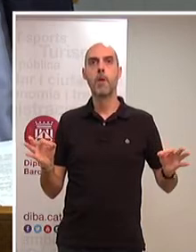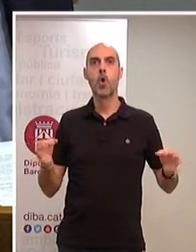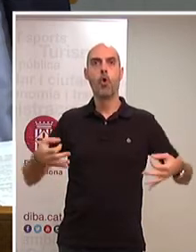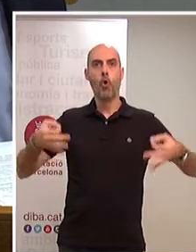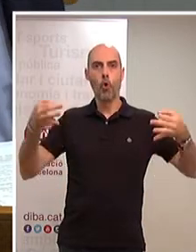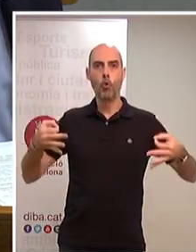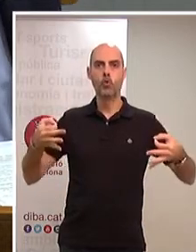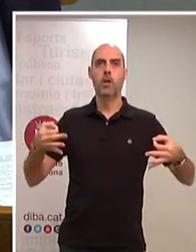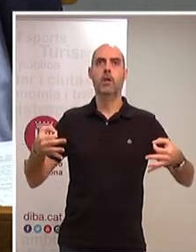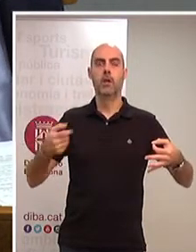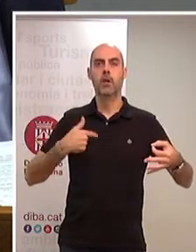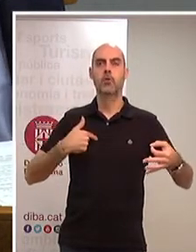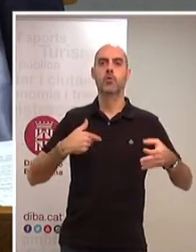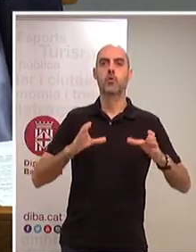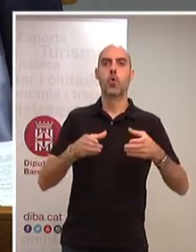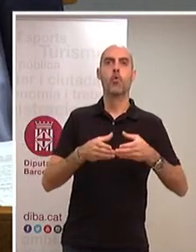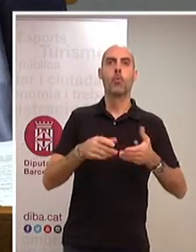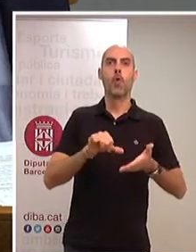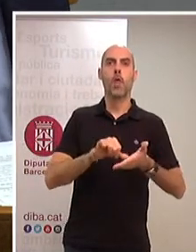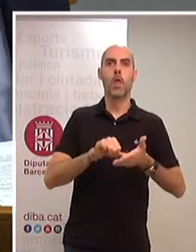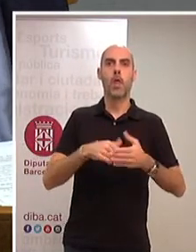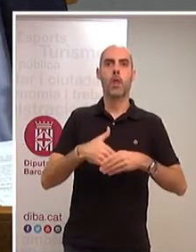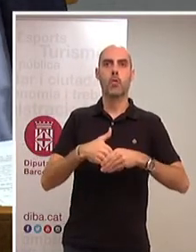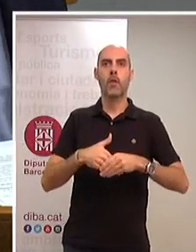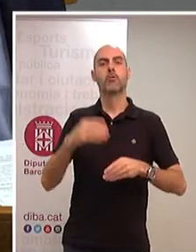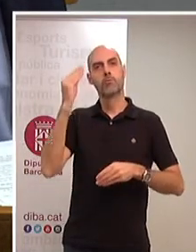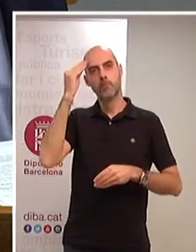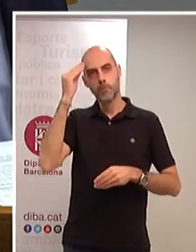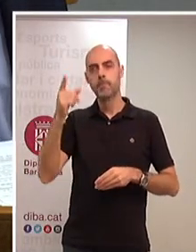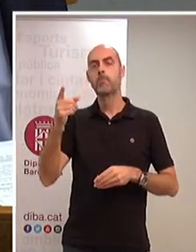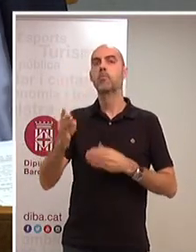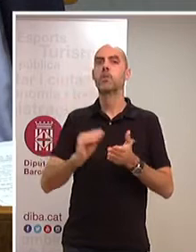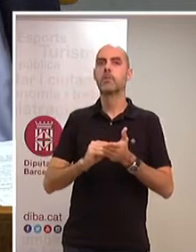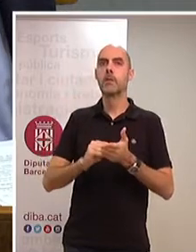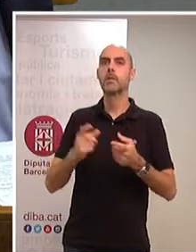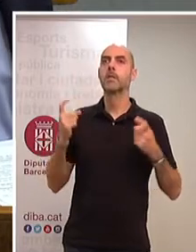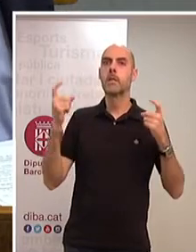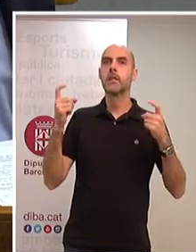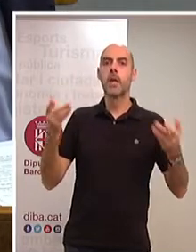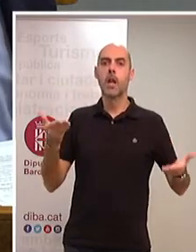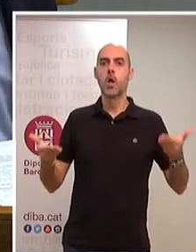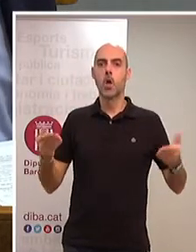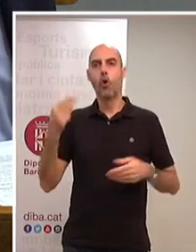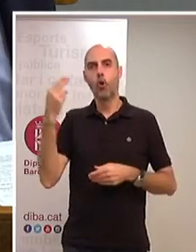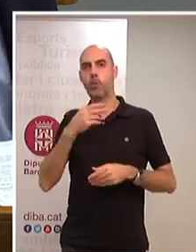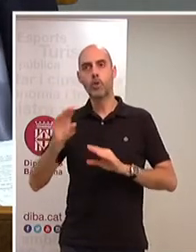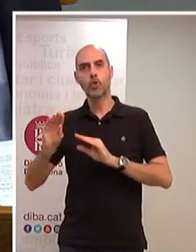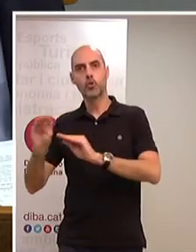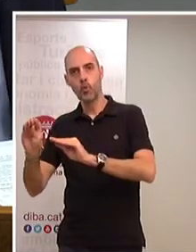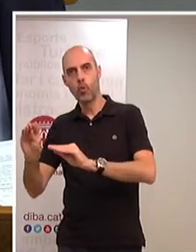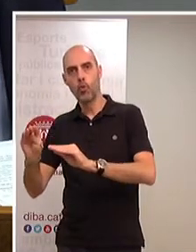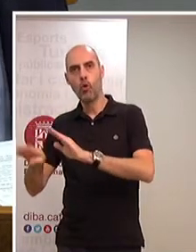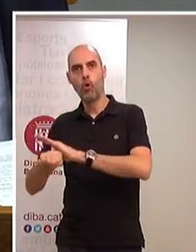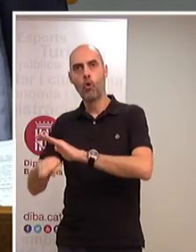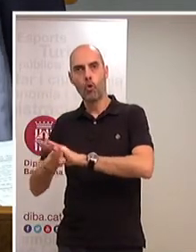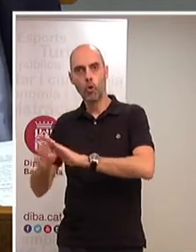Nosaltres, des del Grup de Ciutadans, procurem fer-ho així i crec que vostè ha procurat equilibrar els compromisos amb el seu partit amb els compromisos